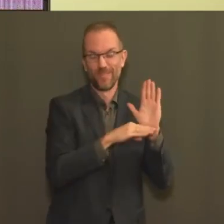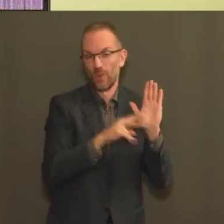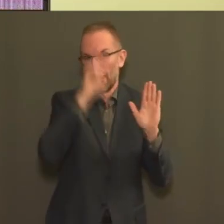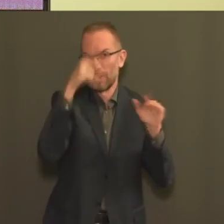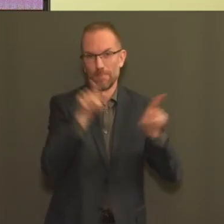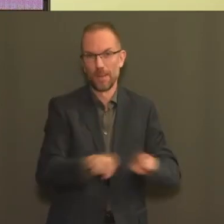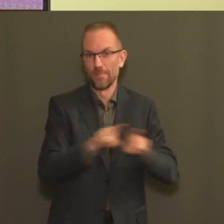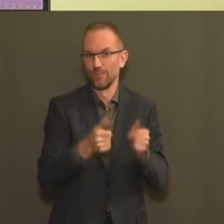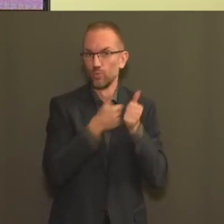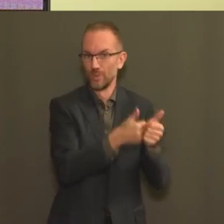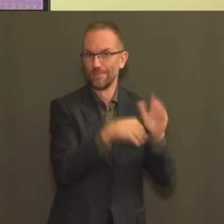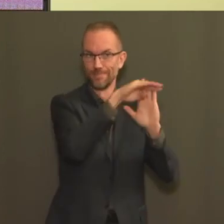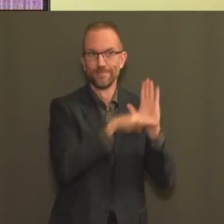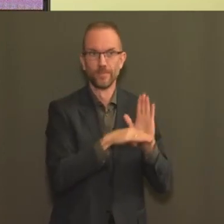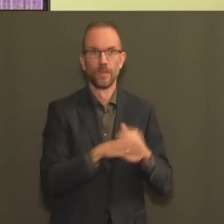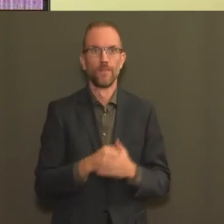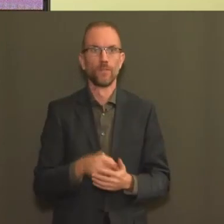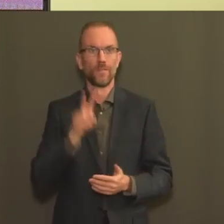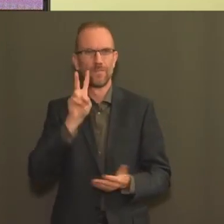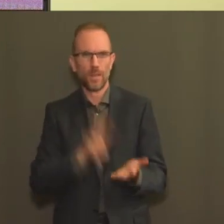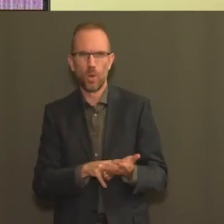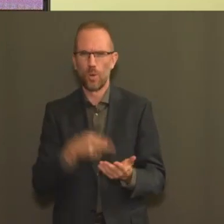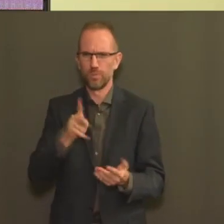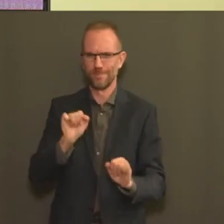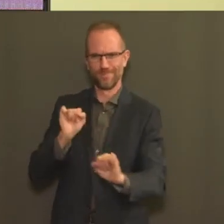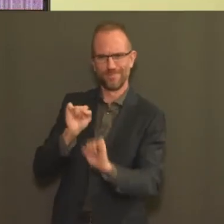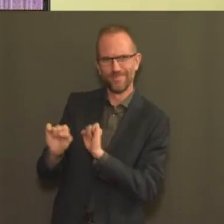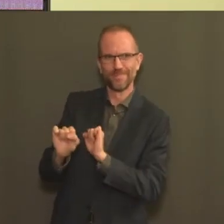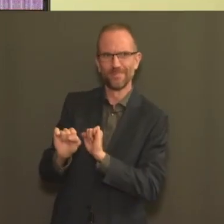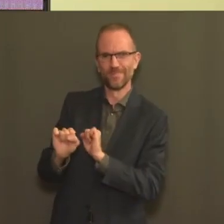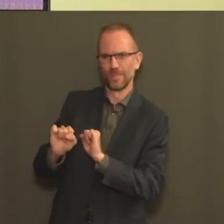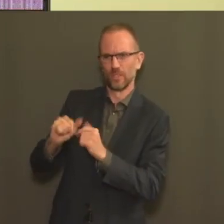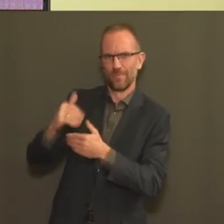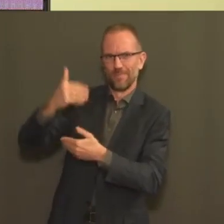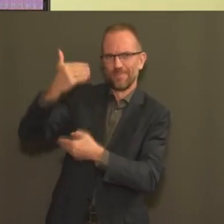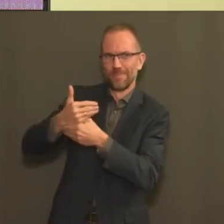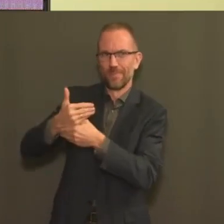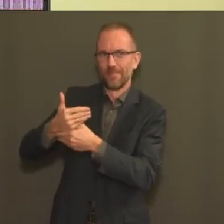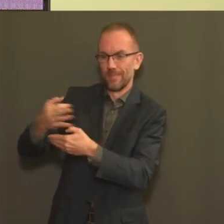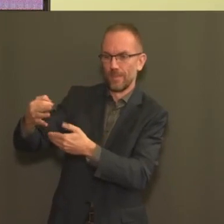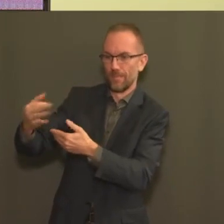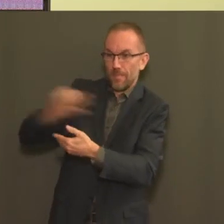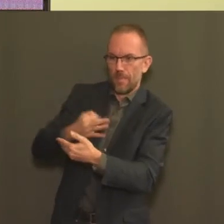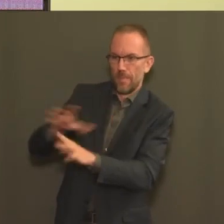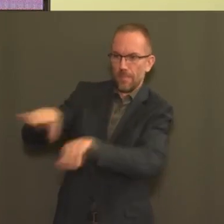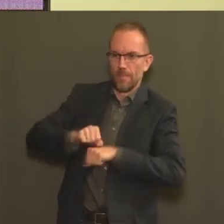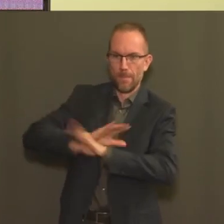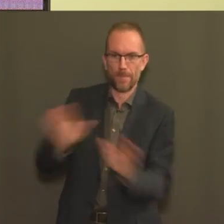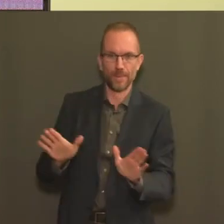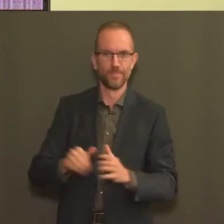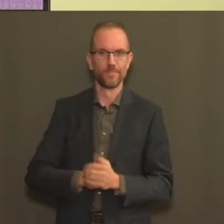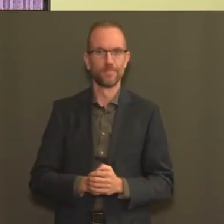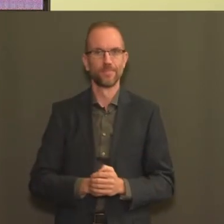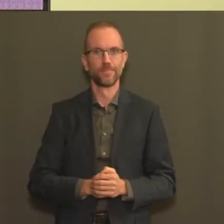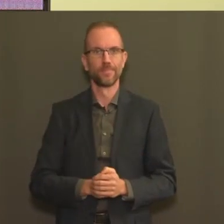nos DIC et nos dispositifs de défense. Nous connaissons tous ce qu'il faut faire, nous connaissons tous les mesures qui